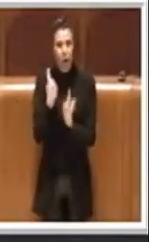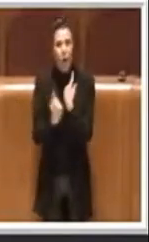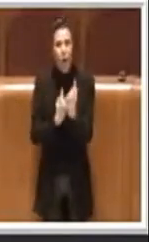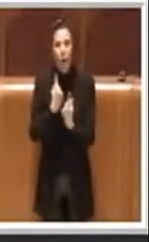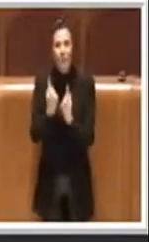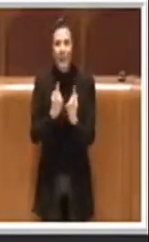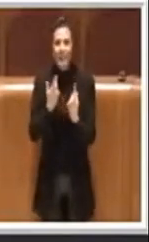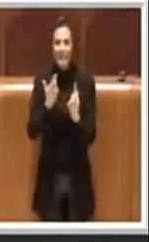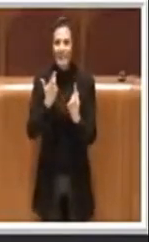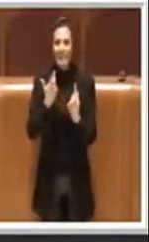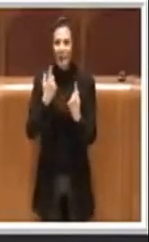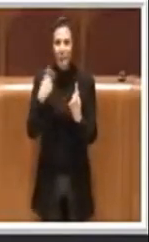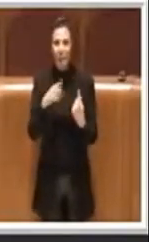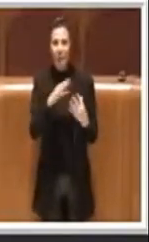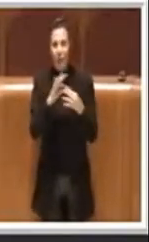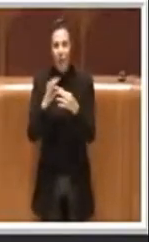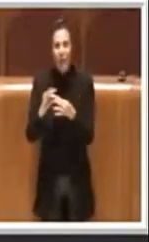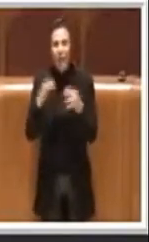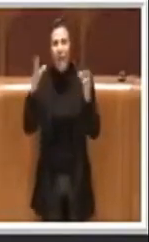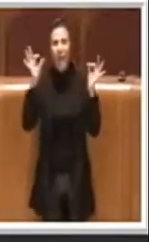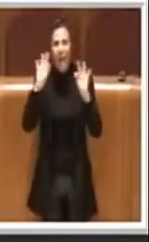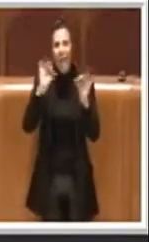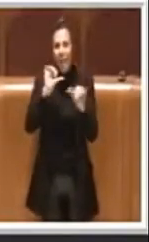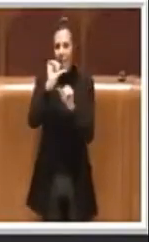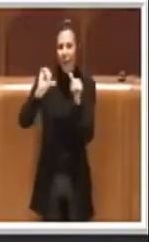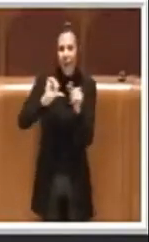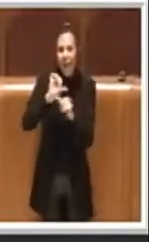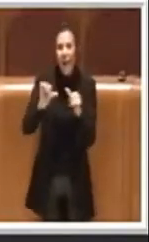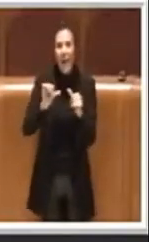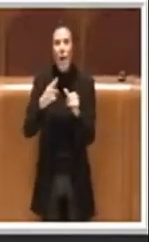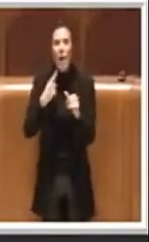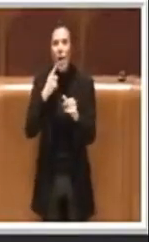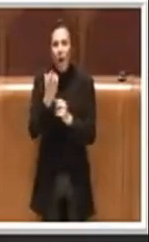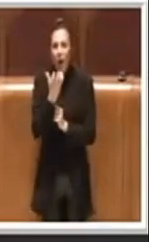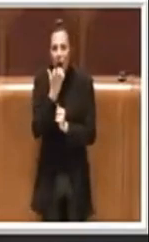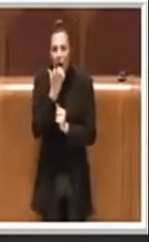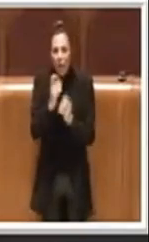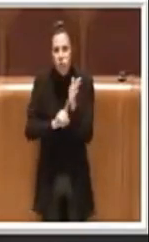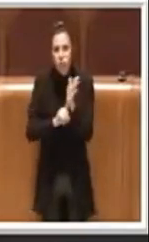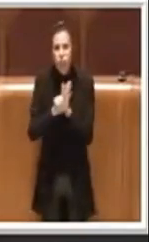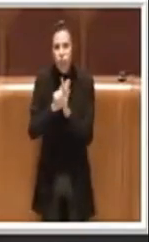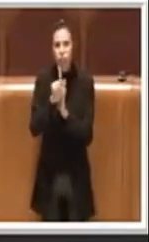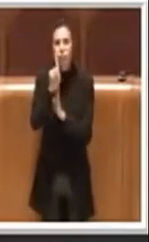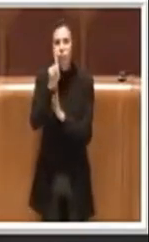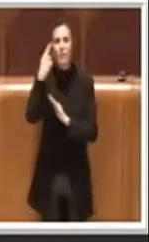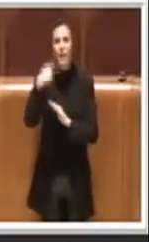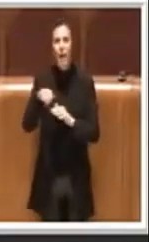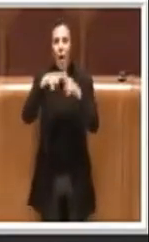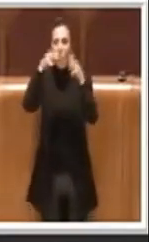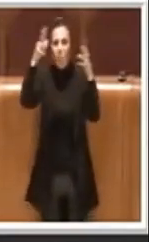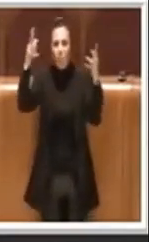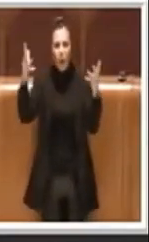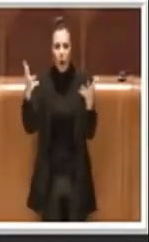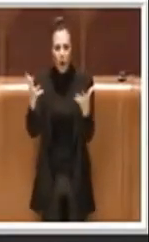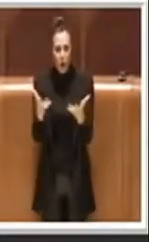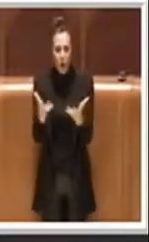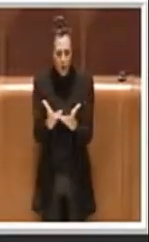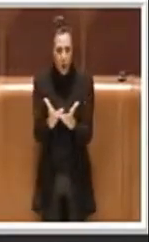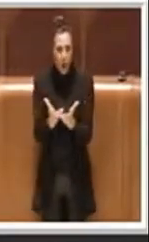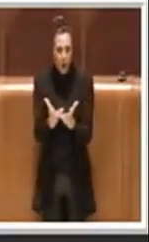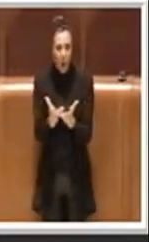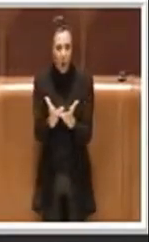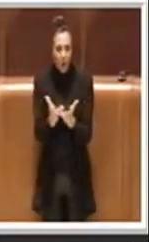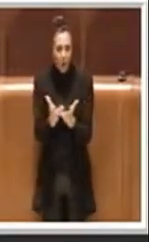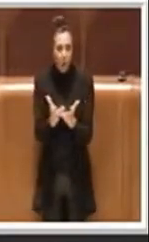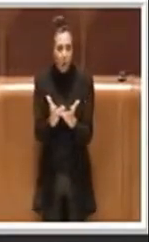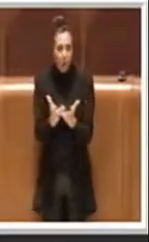cambiamenti climatici, nel contesto ovviamente del surriscaldamento globale, anche nel contesto ovviamente, diciamo, di, come